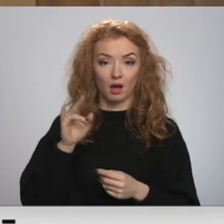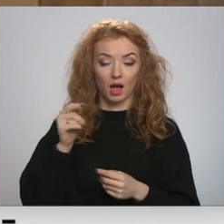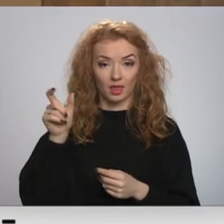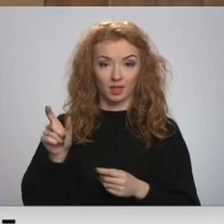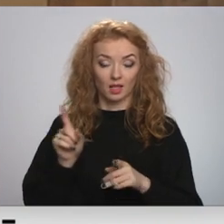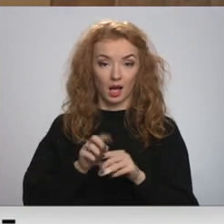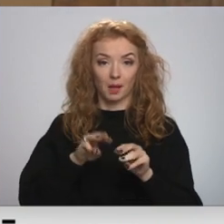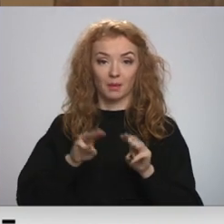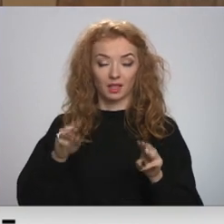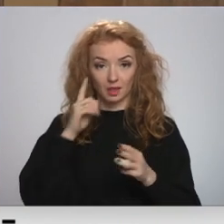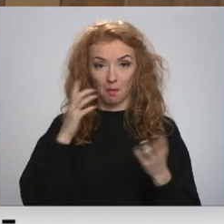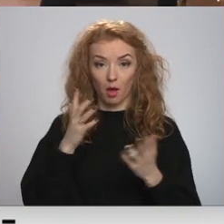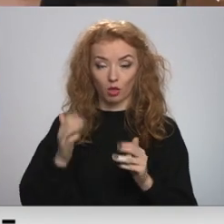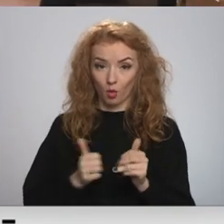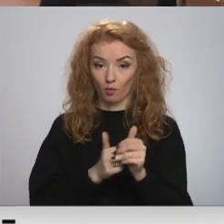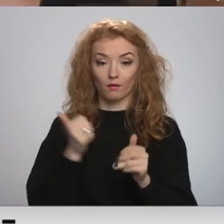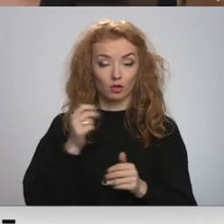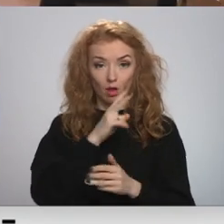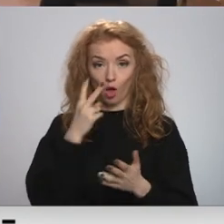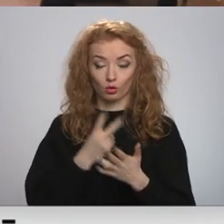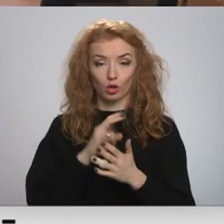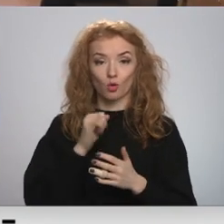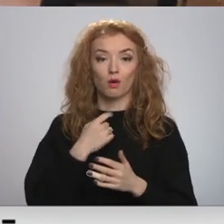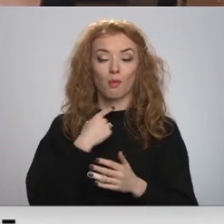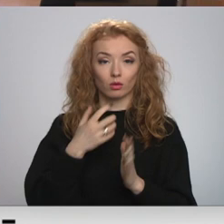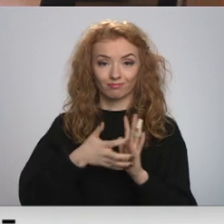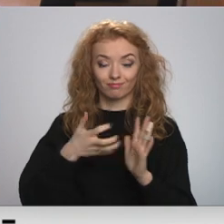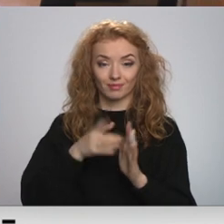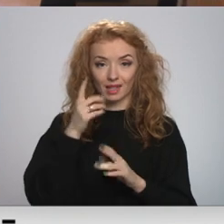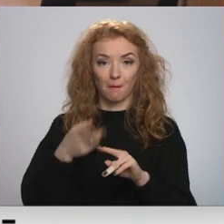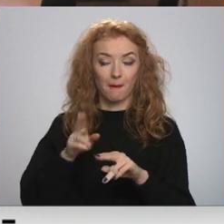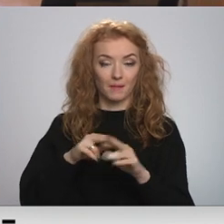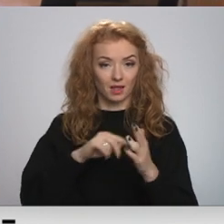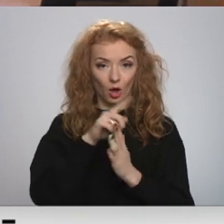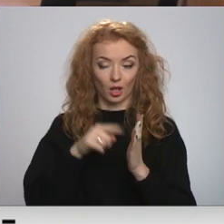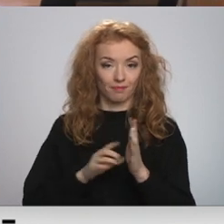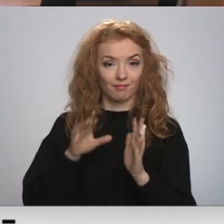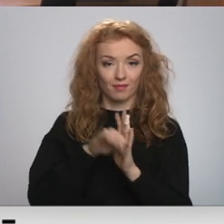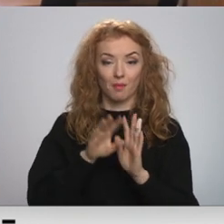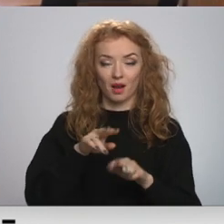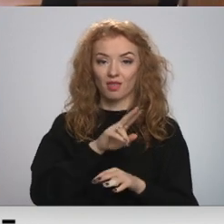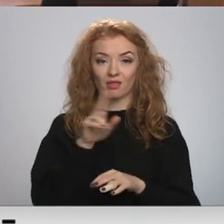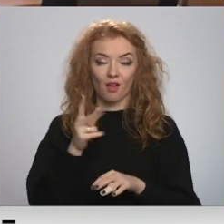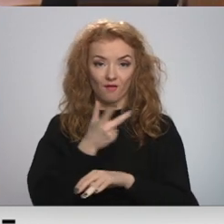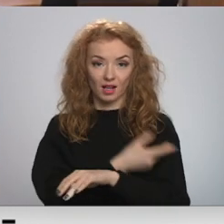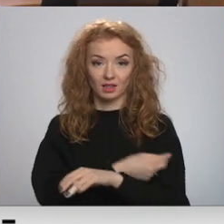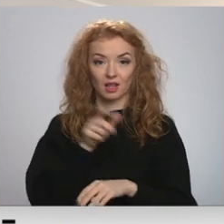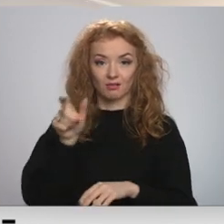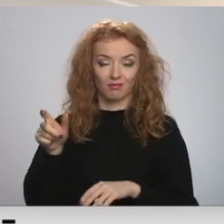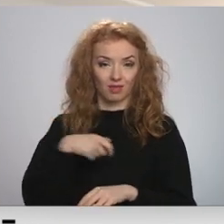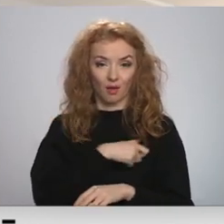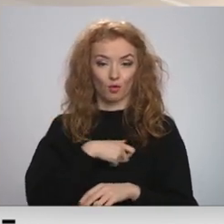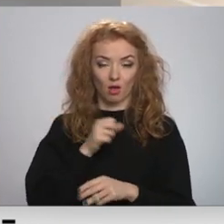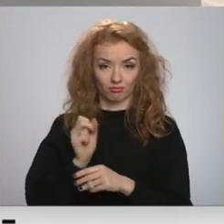ministra padomnieks, gan tā neuzskata, jo balsu pietrūķis vienīgi papildi jautājumu iekļaušanai par nevakcināto deputātu atstādināšanu.